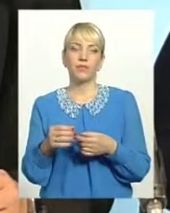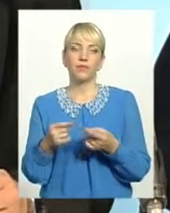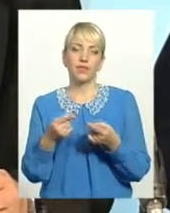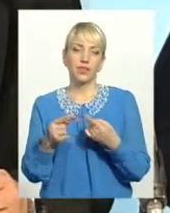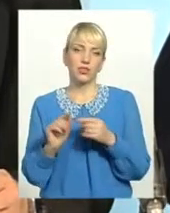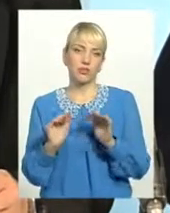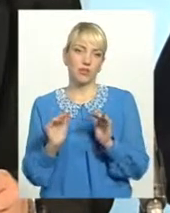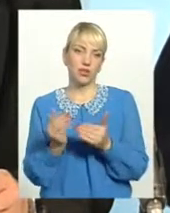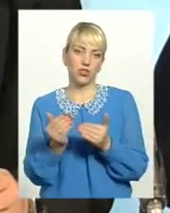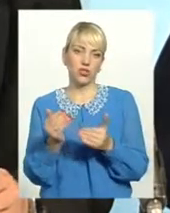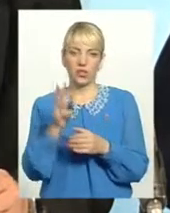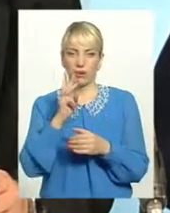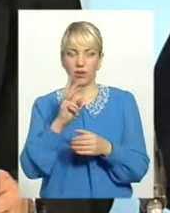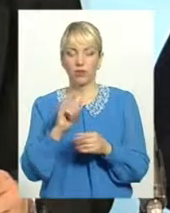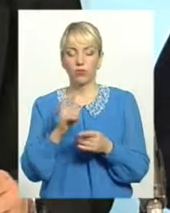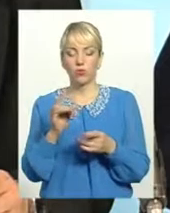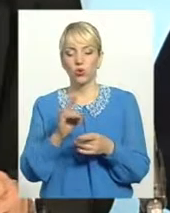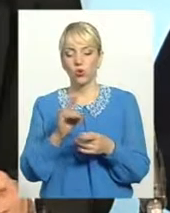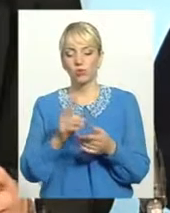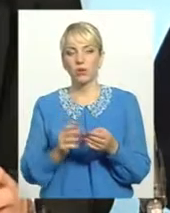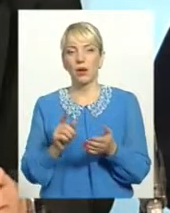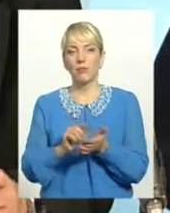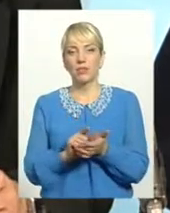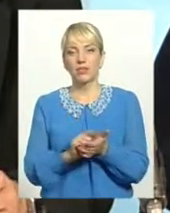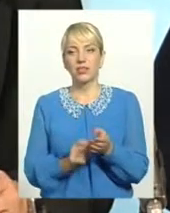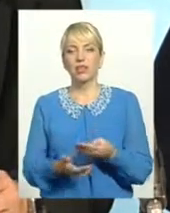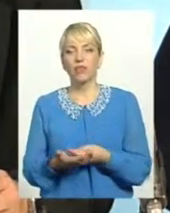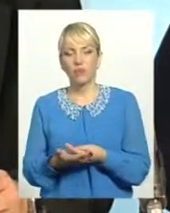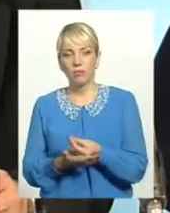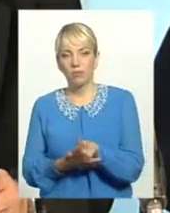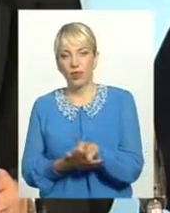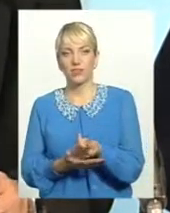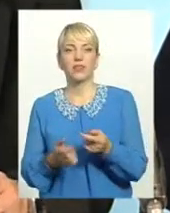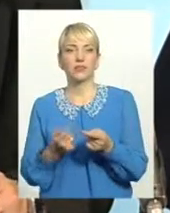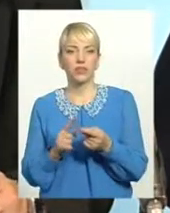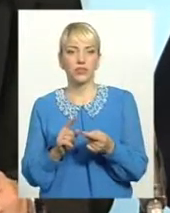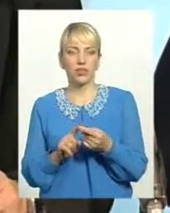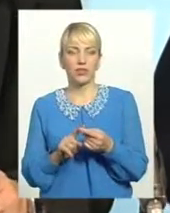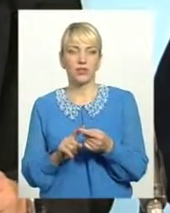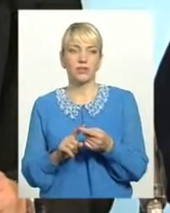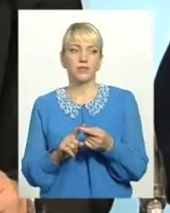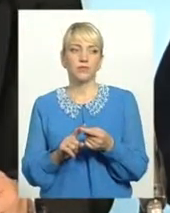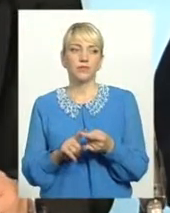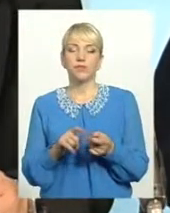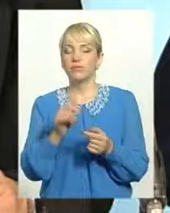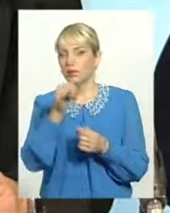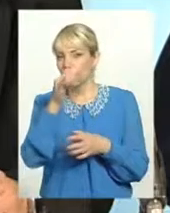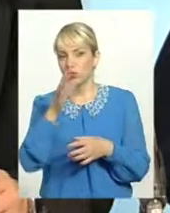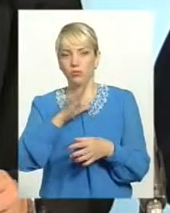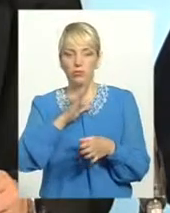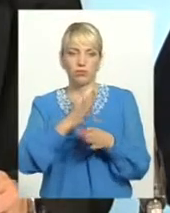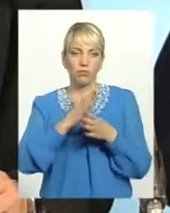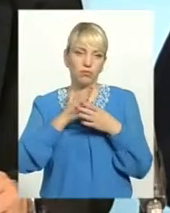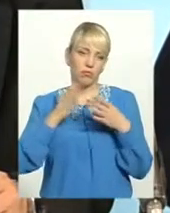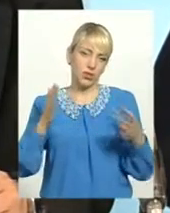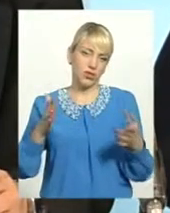меншими. І через той розмір пенсійної виплати як відтворення, як похідна від заробітної плати більшої не може бути.